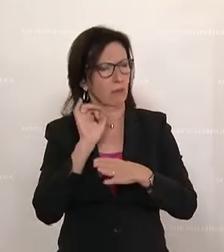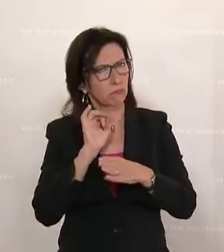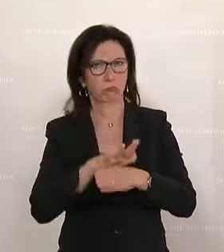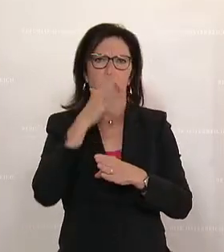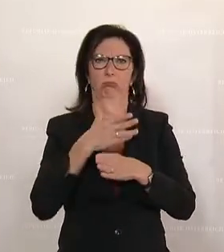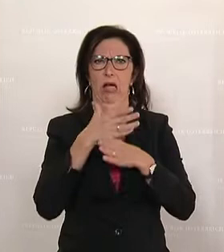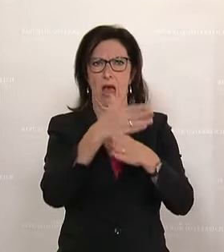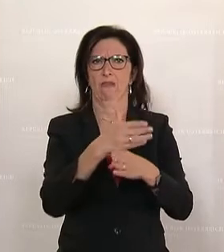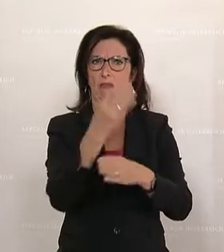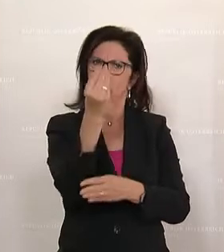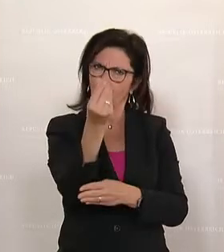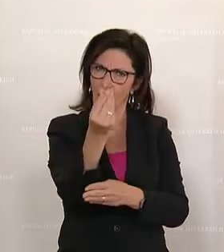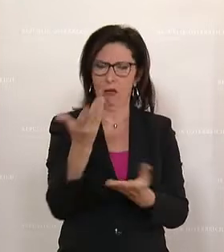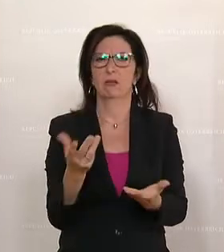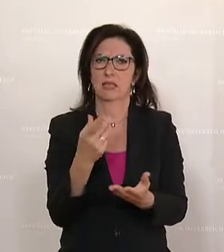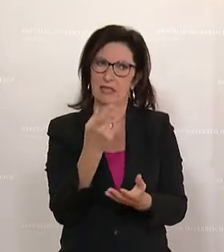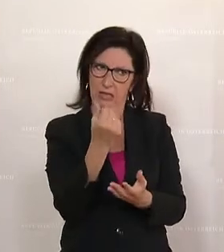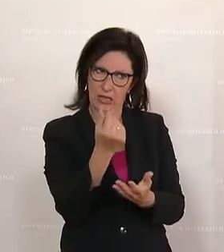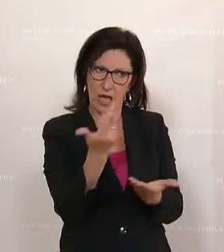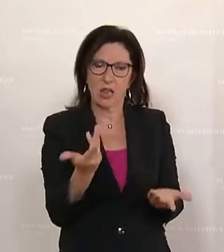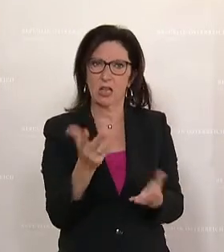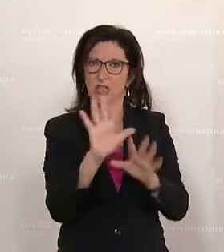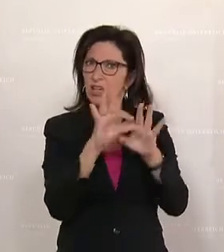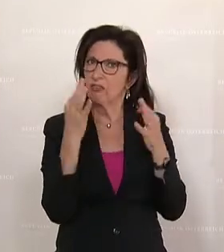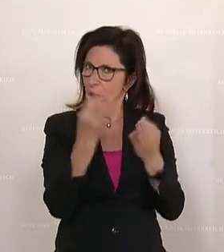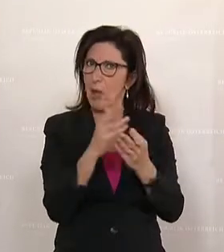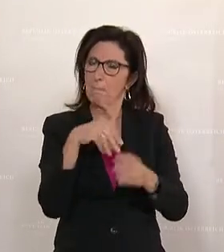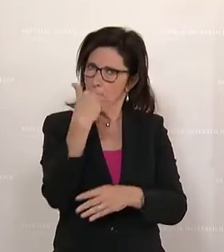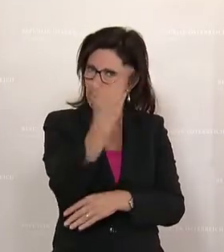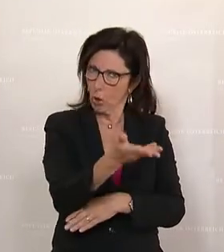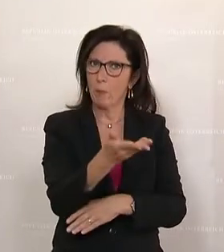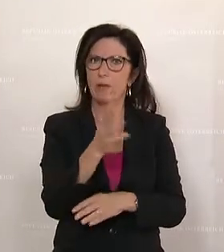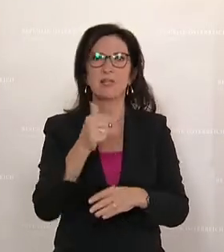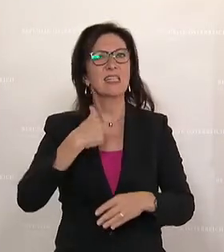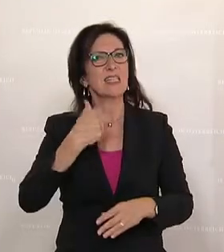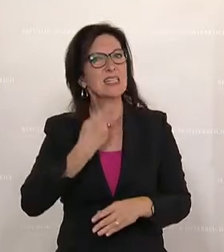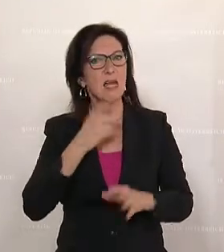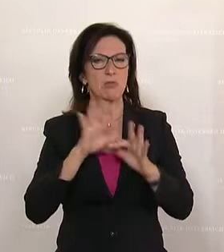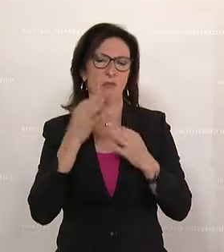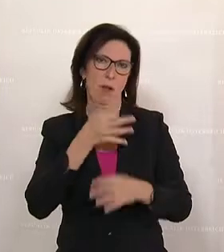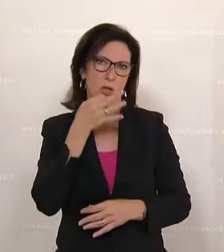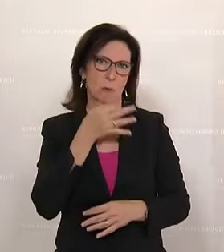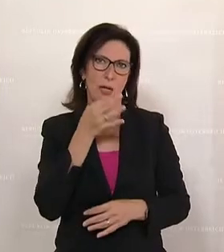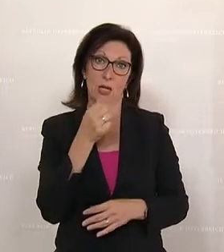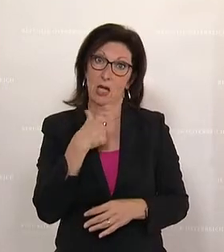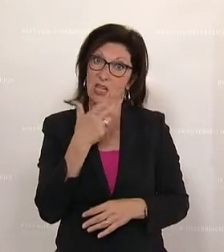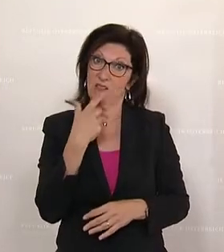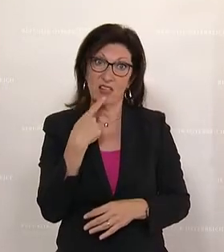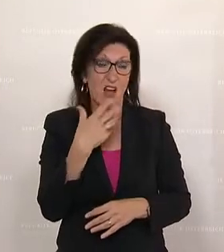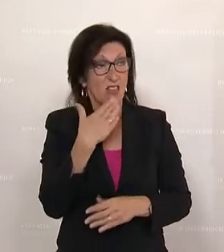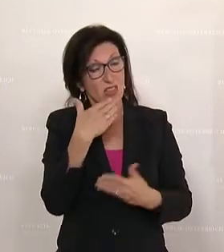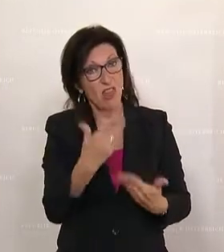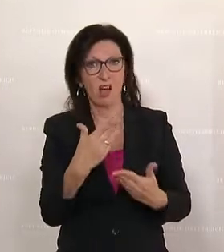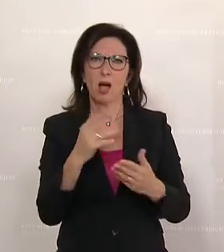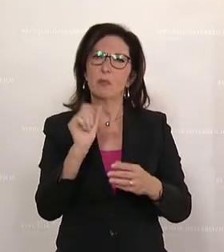zu helfen. Das Geld kommt bei den Familien an. Als Familiensprecher möchte ich mich auch bedanken, dass hier gerade für die Familien ein